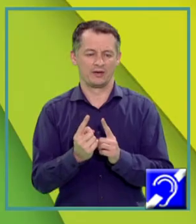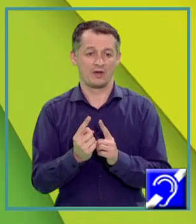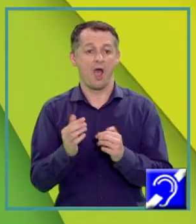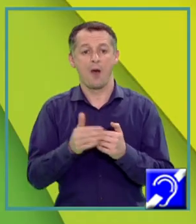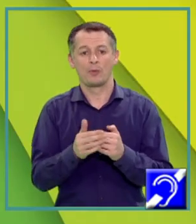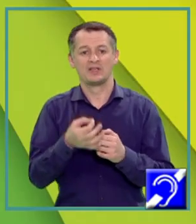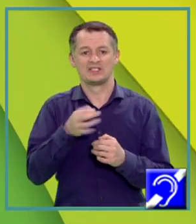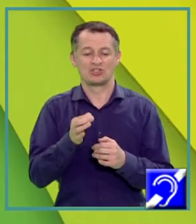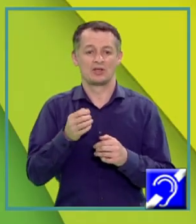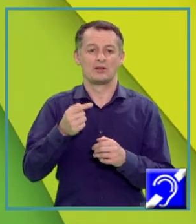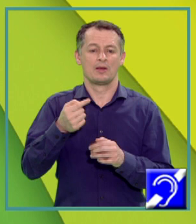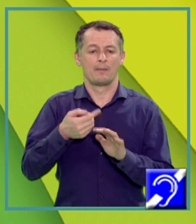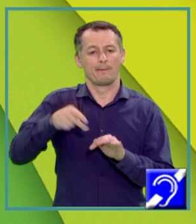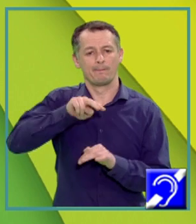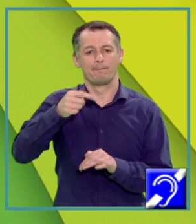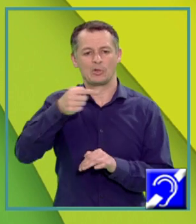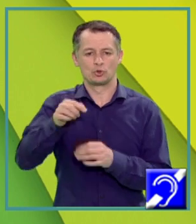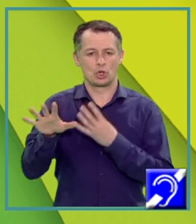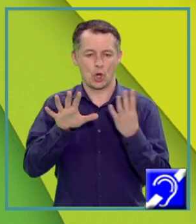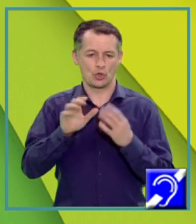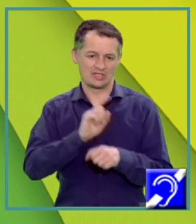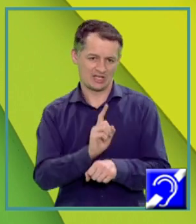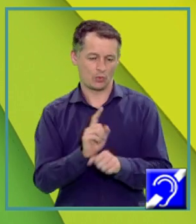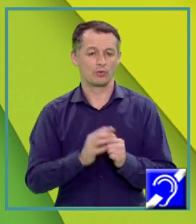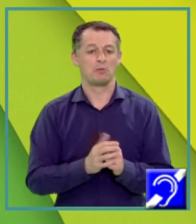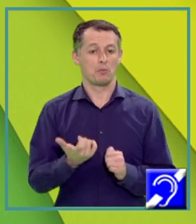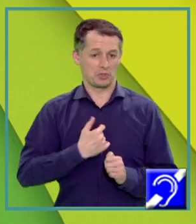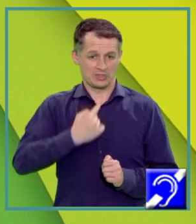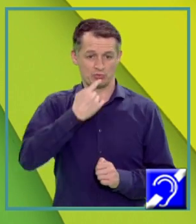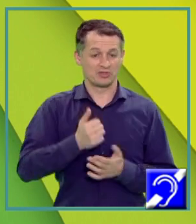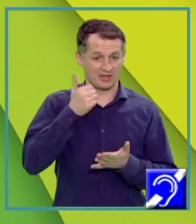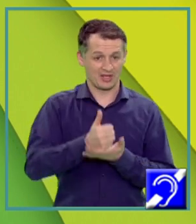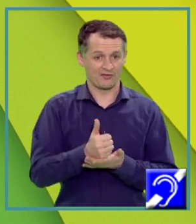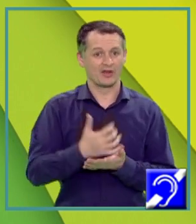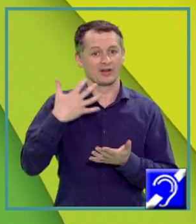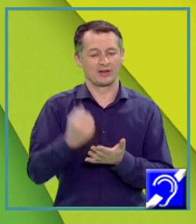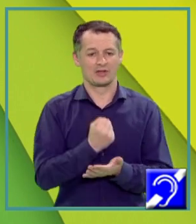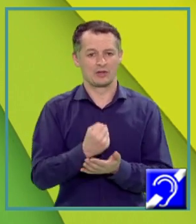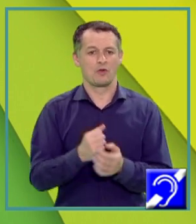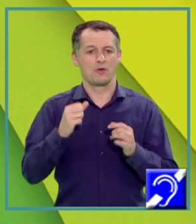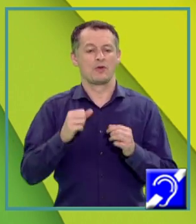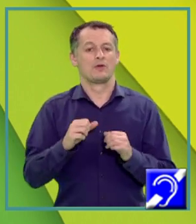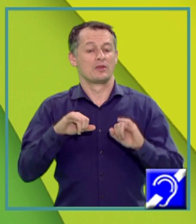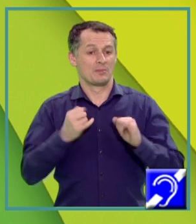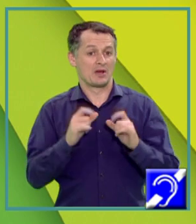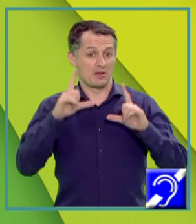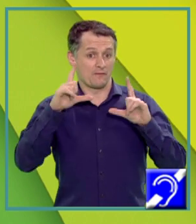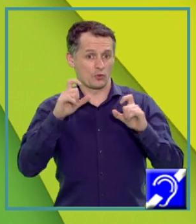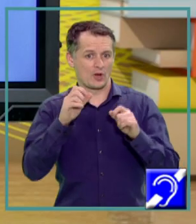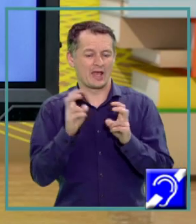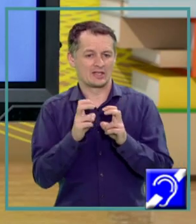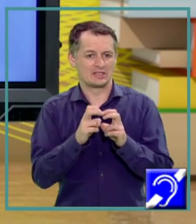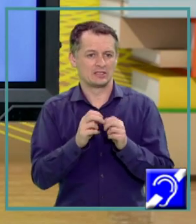aproximativ 10 la minus 9 secunde, putem considera că, într-adevăr, efectul fotoelectric extern este instantaneu.